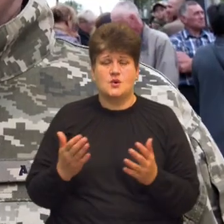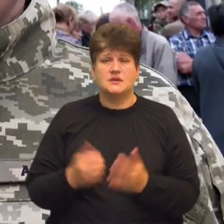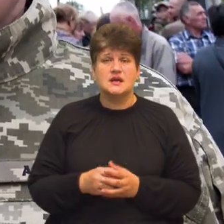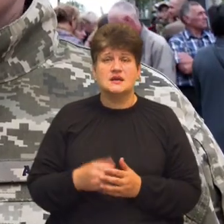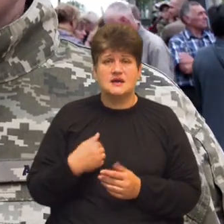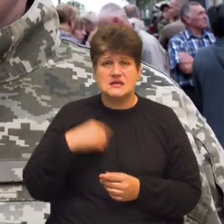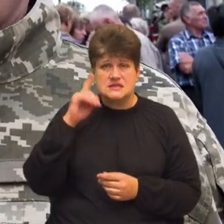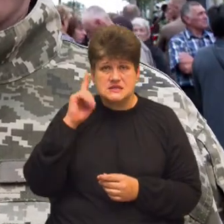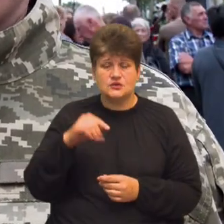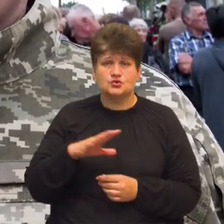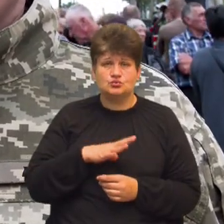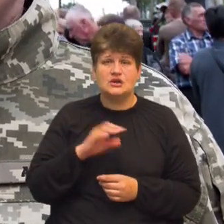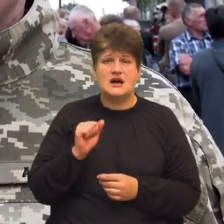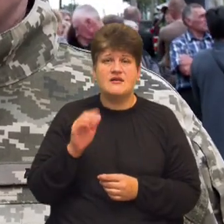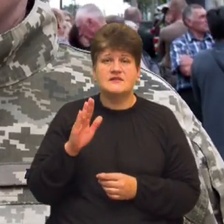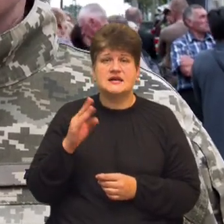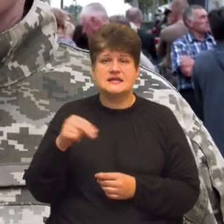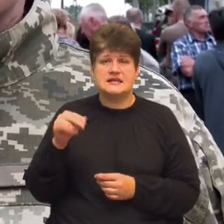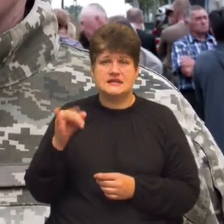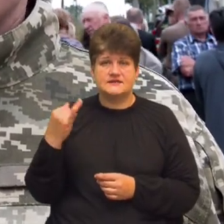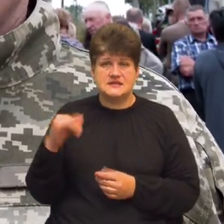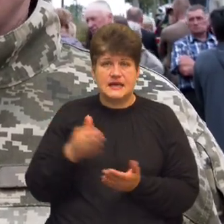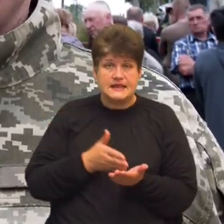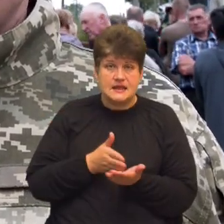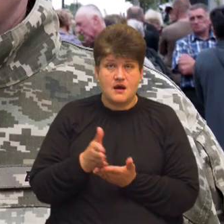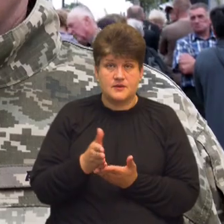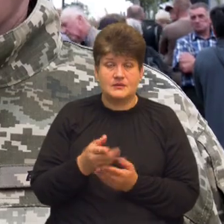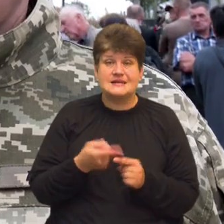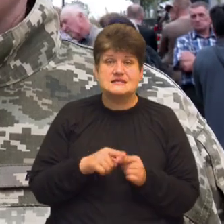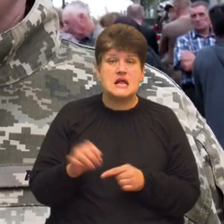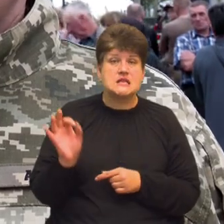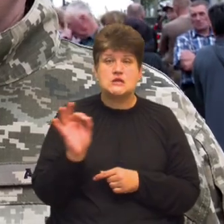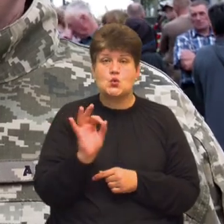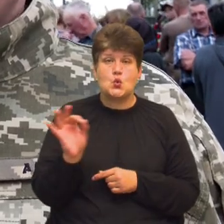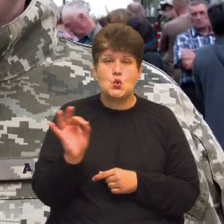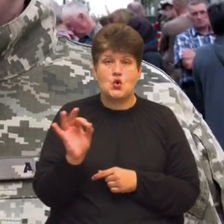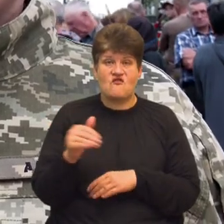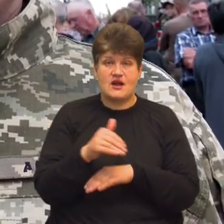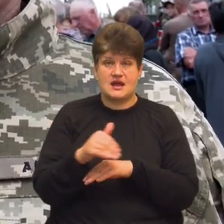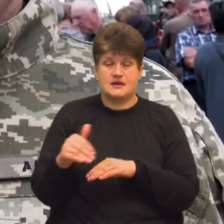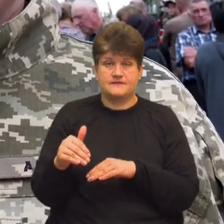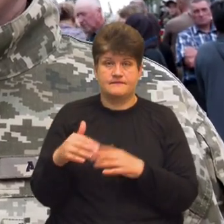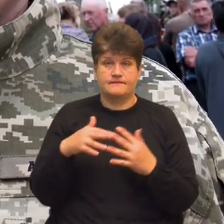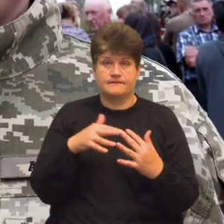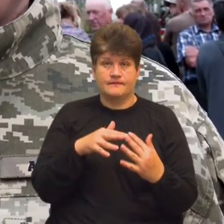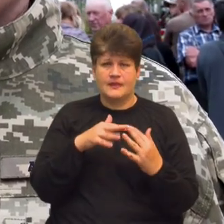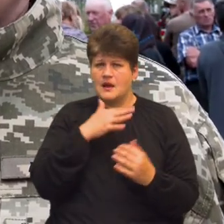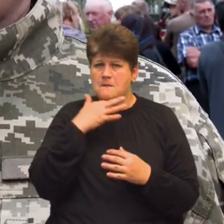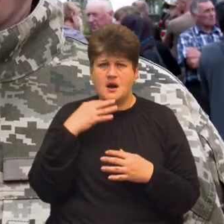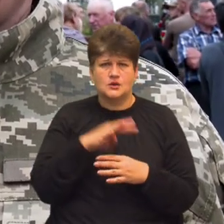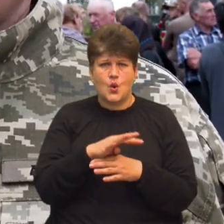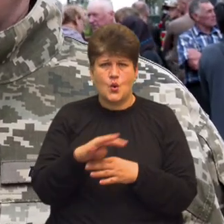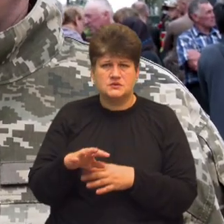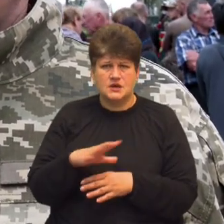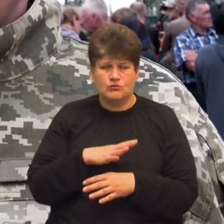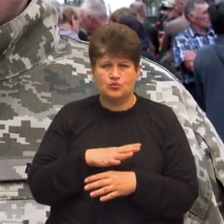що вони були на Авдіївському напрямку, це нульовий варіант, багато обстрілів було, багато